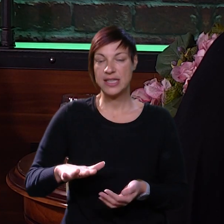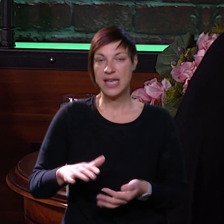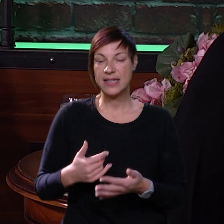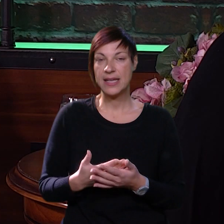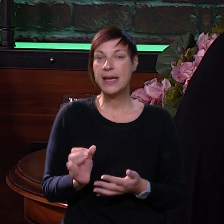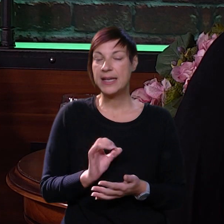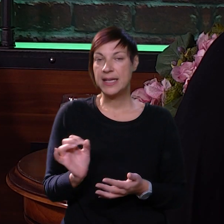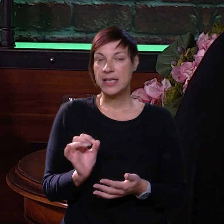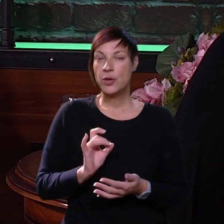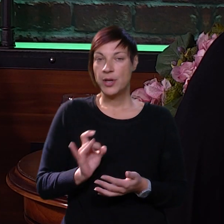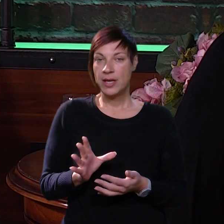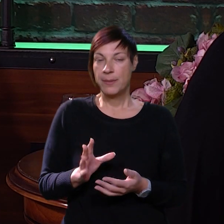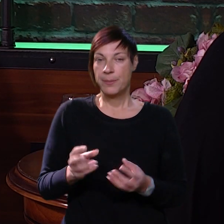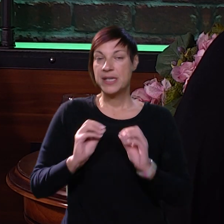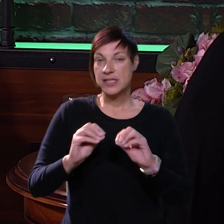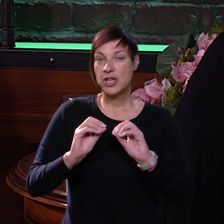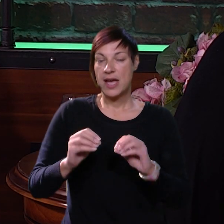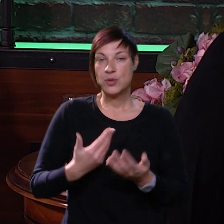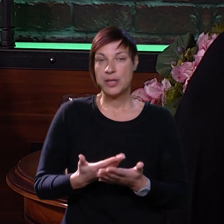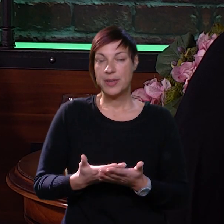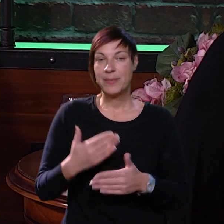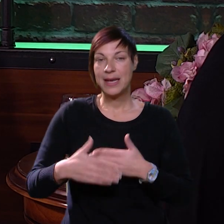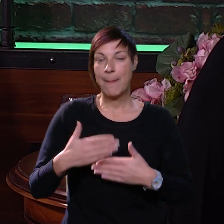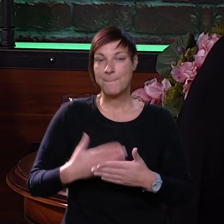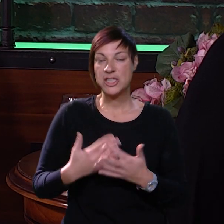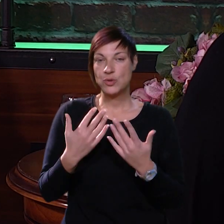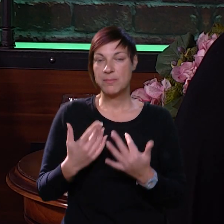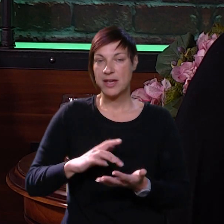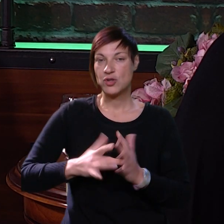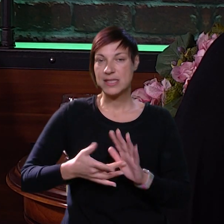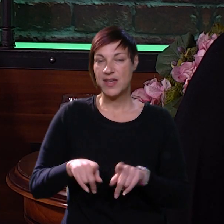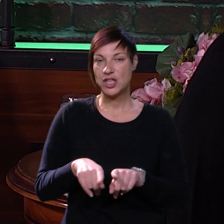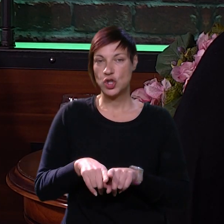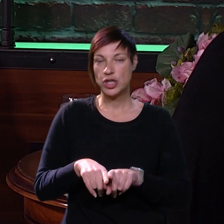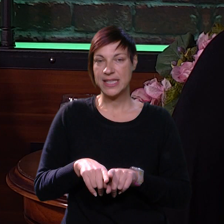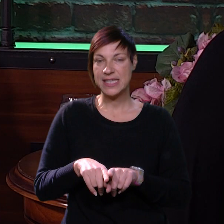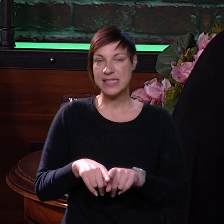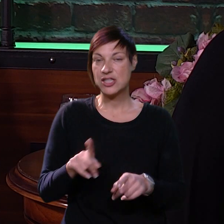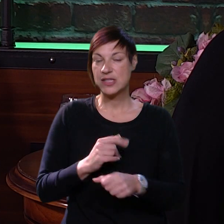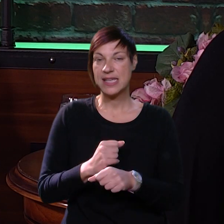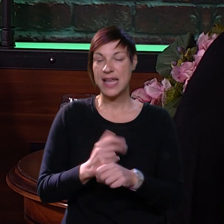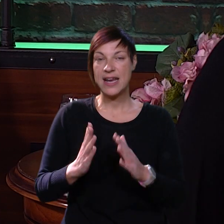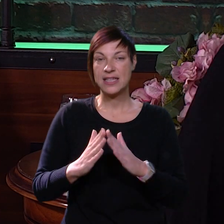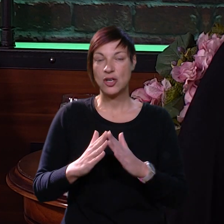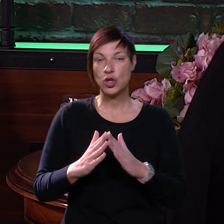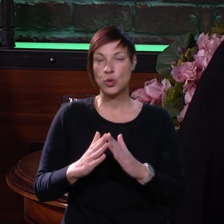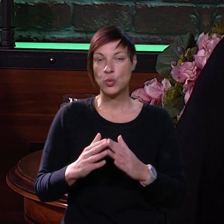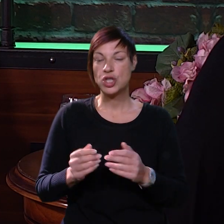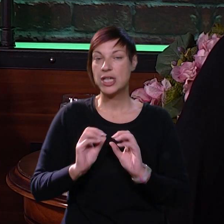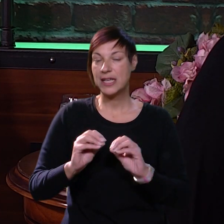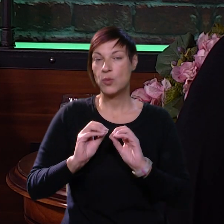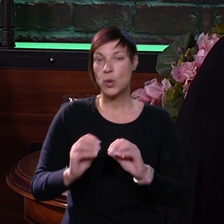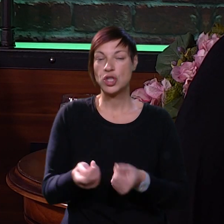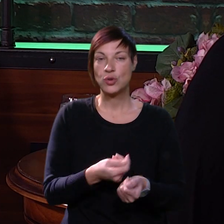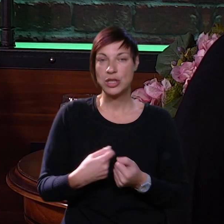djete, ono jako dobro i jako brzo nauči i primjeni. Međutim, ukoliko sve to isto se ne radi i kod kuće